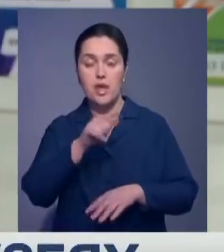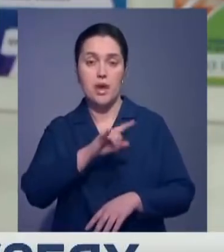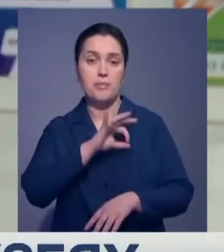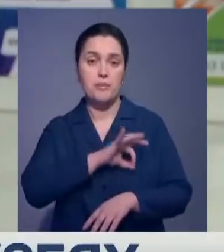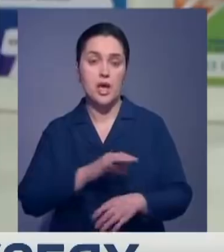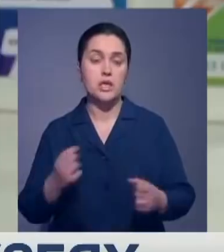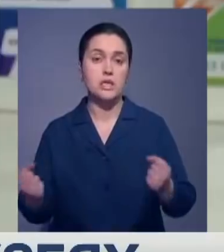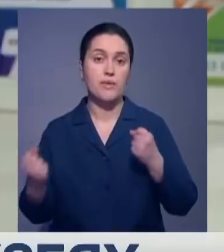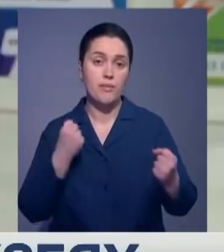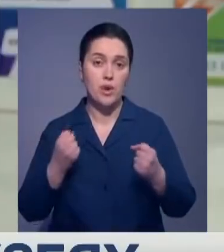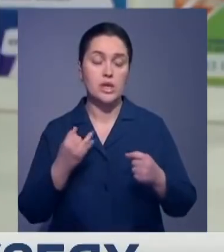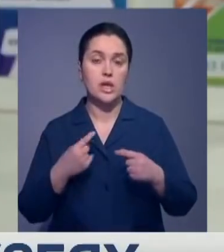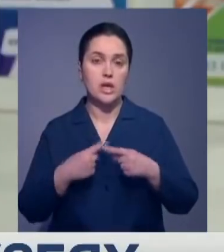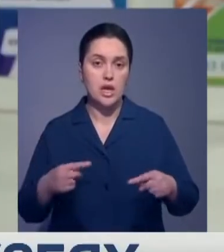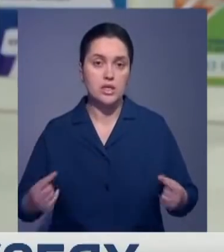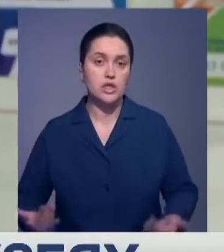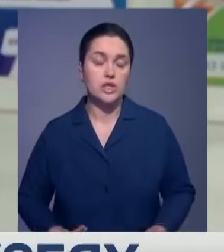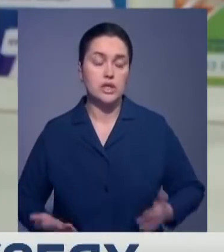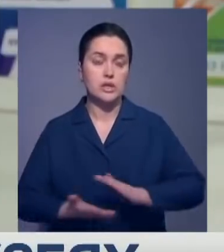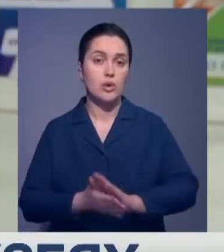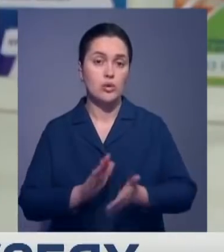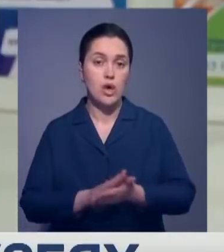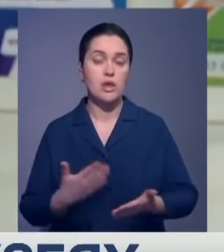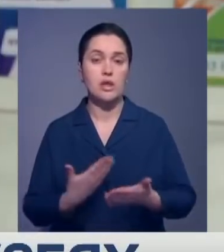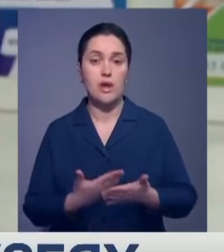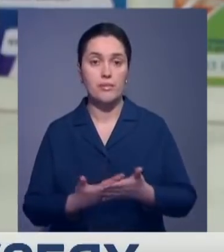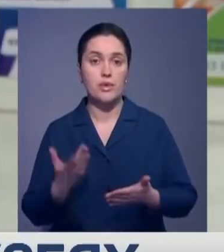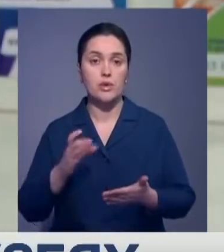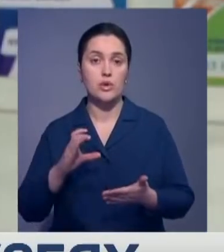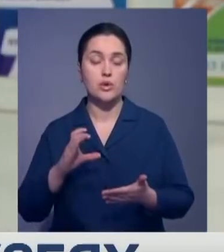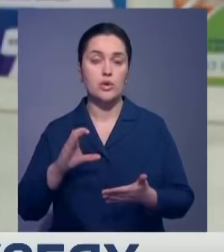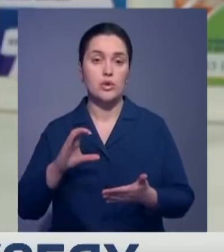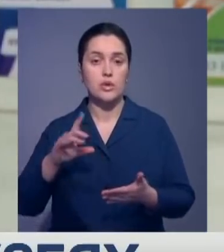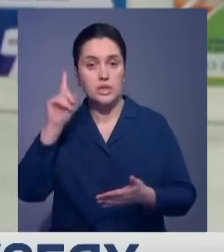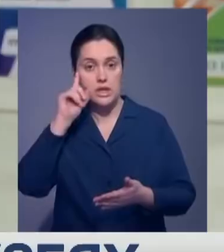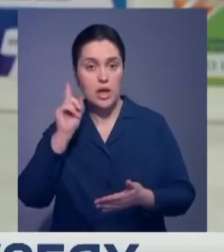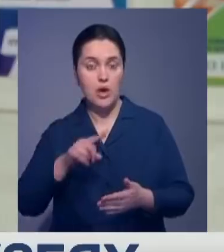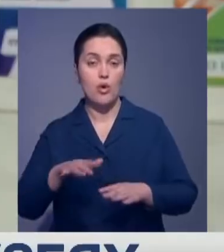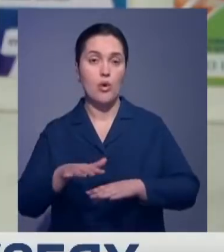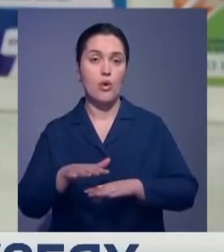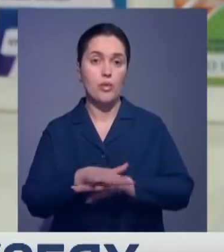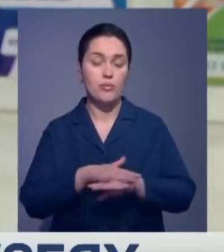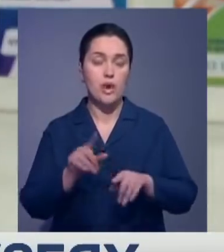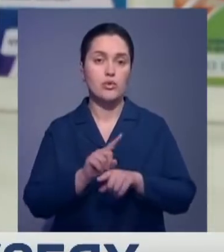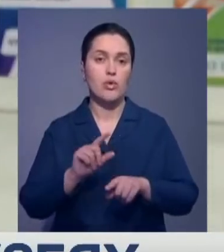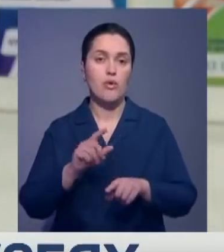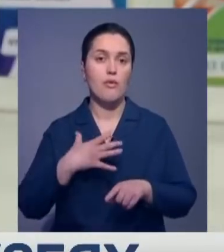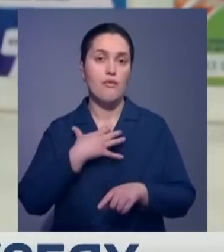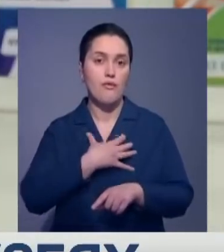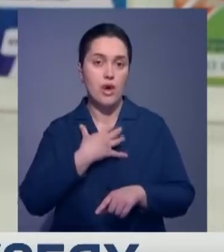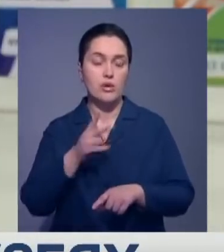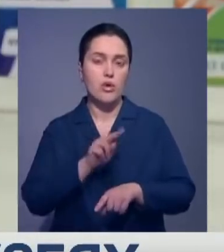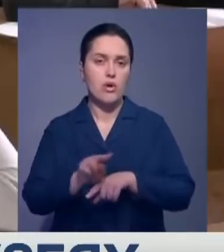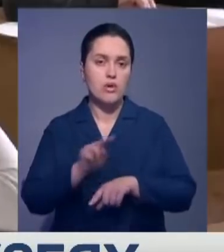не только в спорте, но и в разных жизненных ситуациях. Например, социальная ориентированность в обществе. Важно также привить им экономику